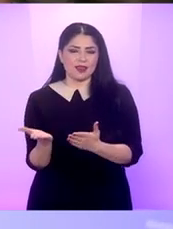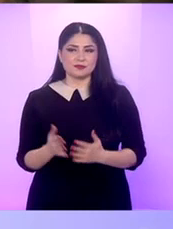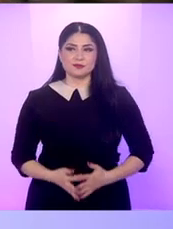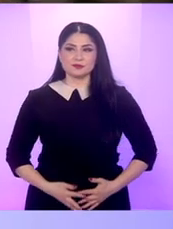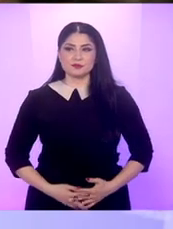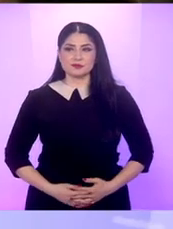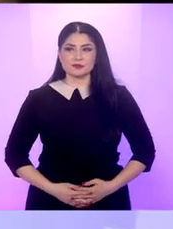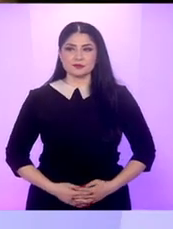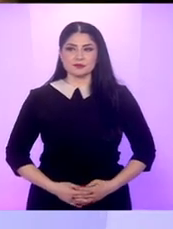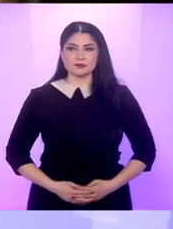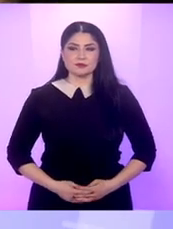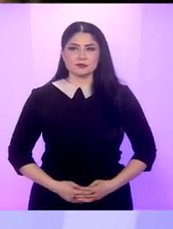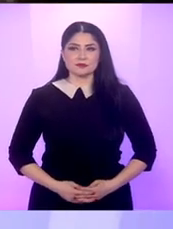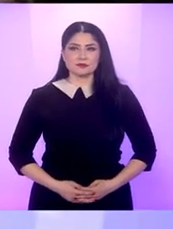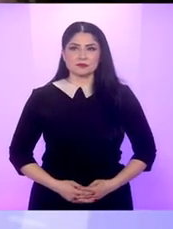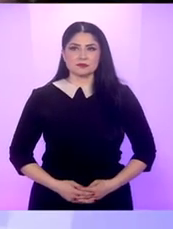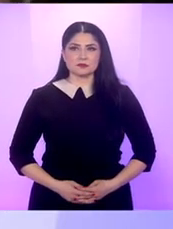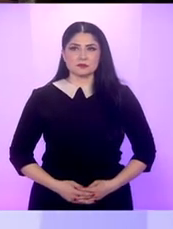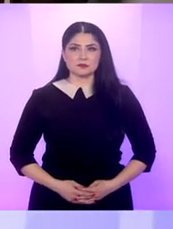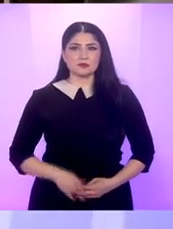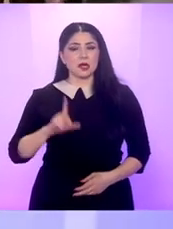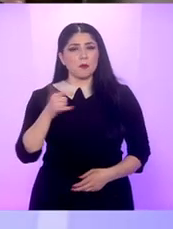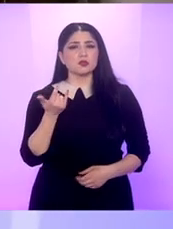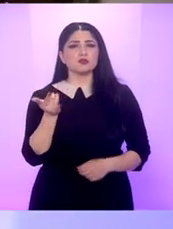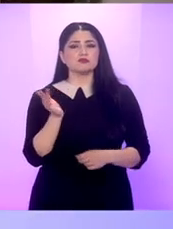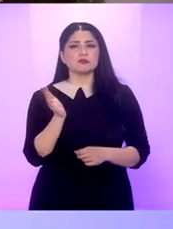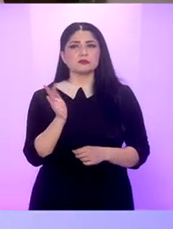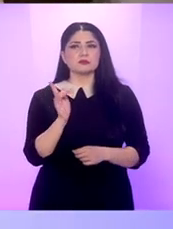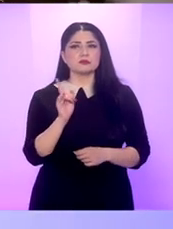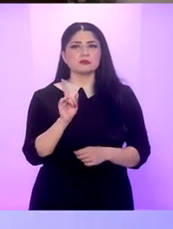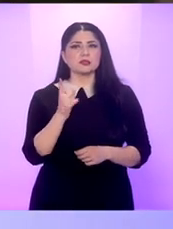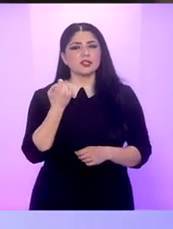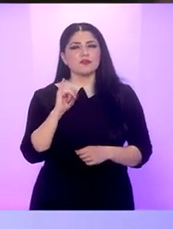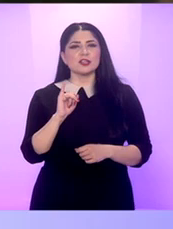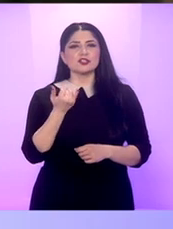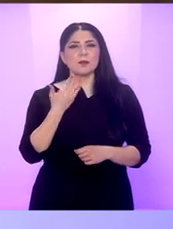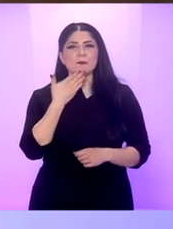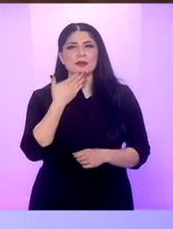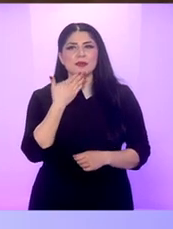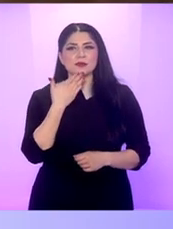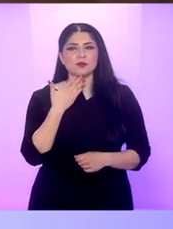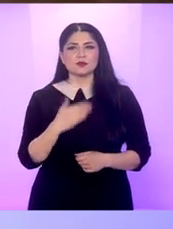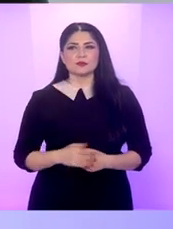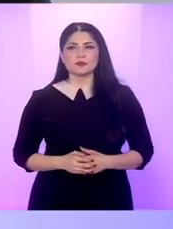anul acesta ar fi meritat măcar o statuită și care a scăpat, să zicem așa, lauri?